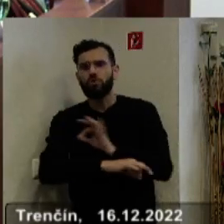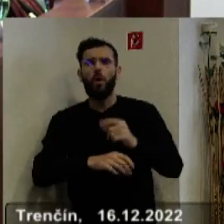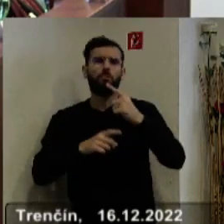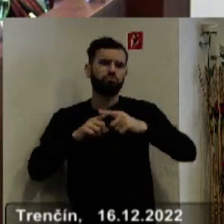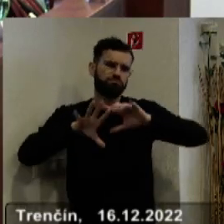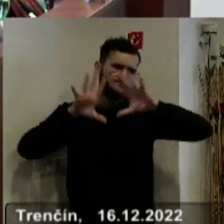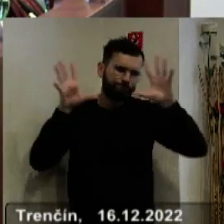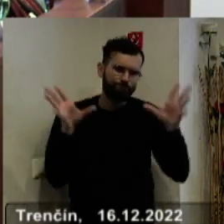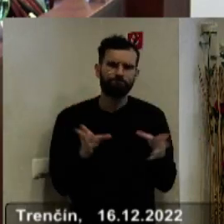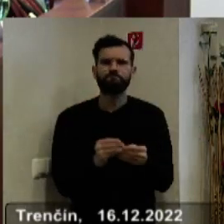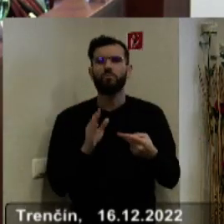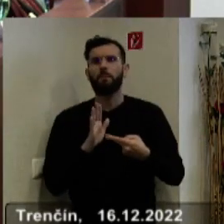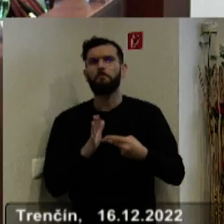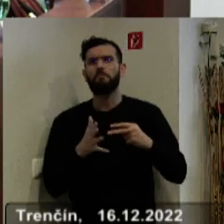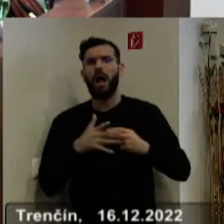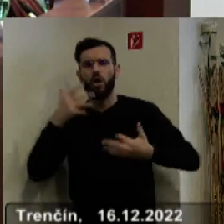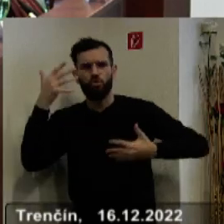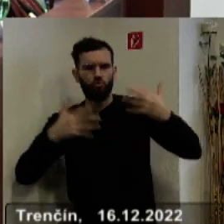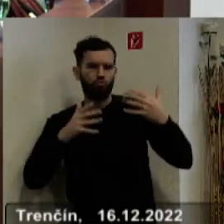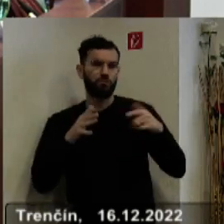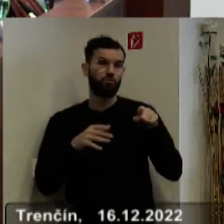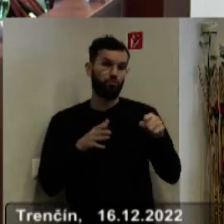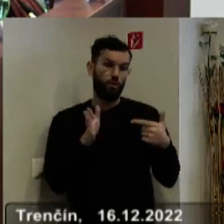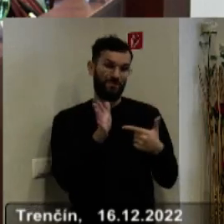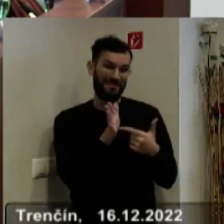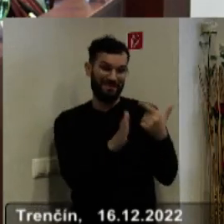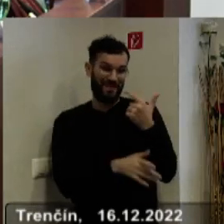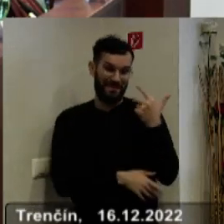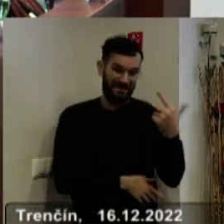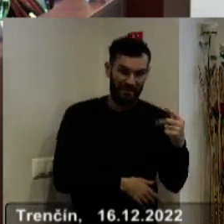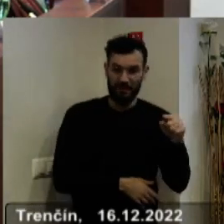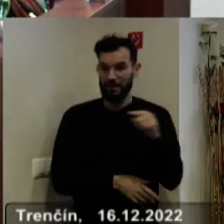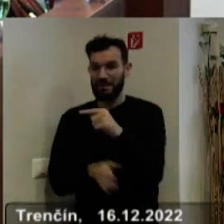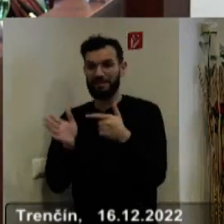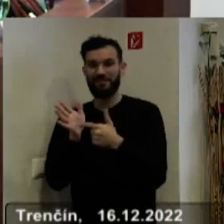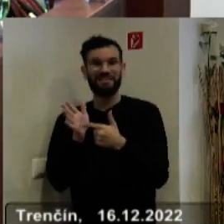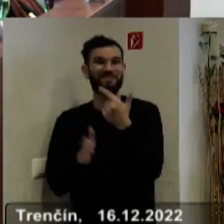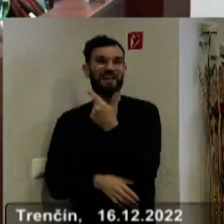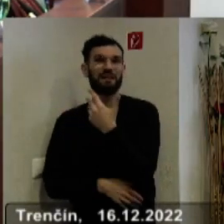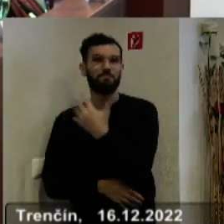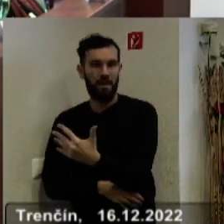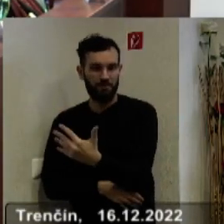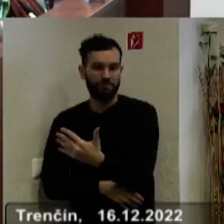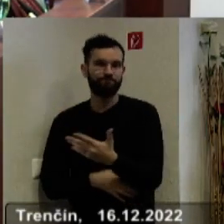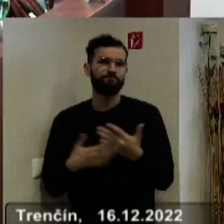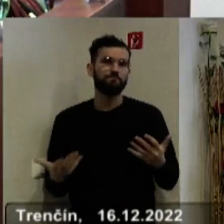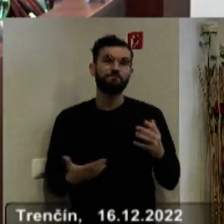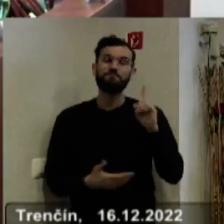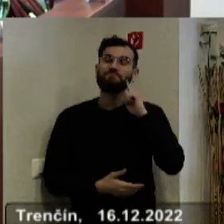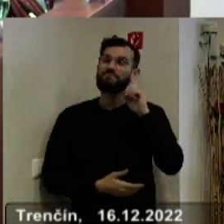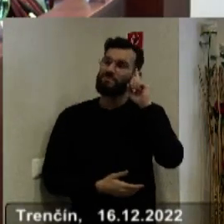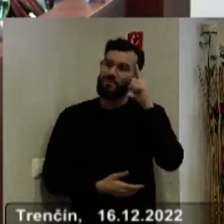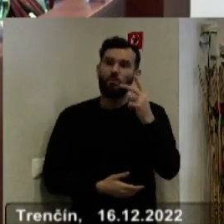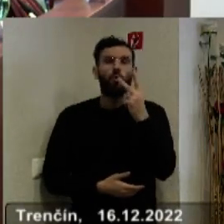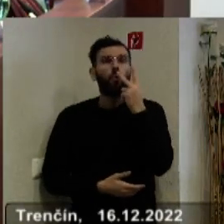tomu celkom plánu tohto rozpočtu na roky 2023-2025. Možno ten rok 2023 nebude až taký ťažký, ale uvidíme